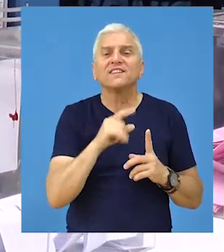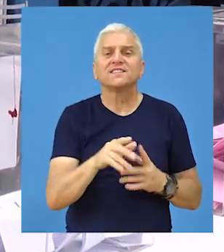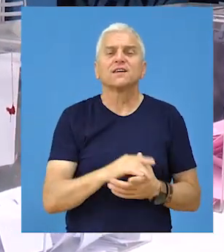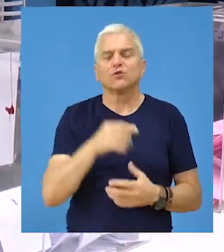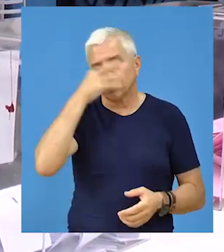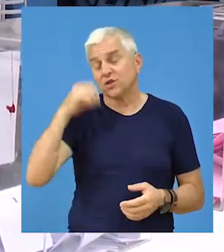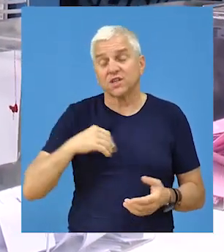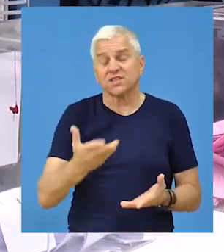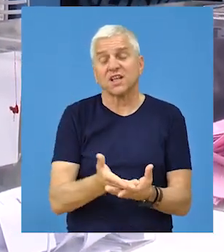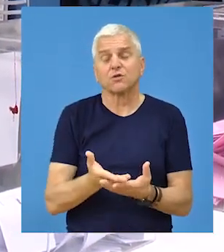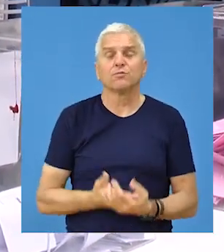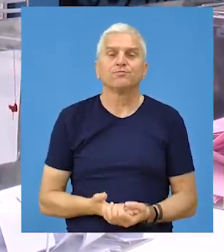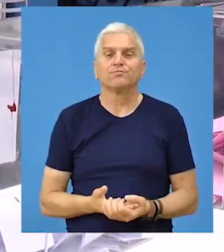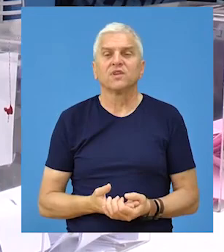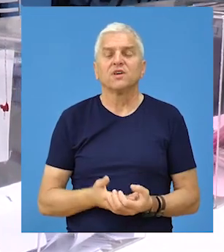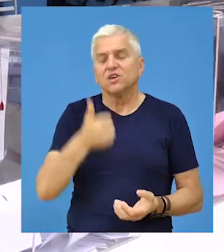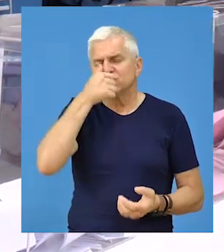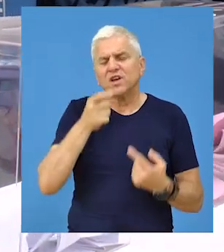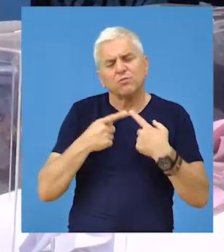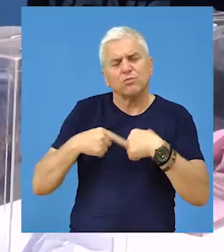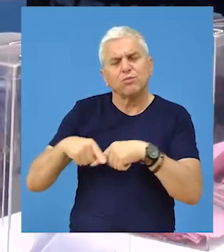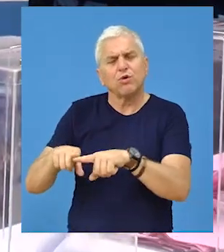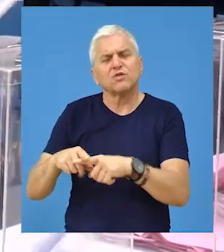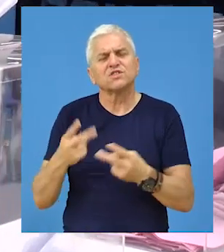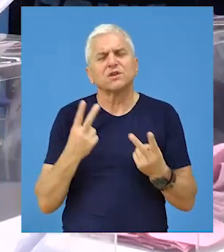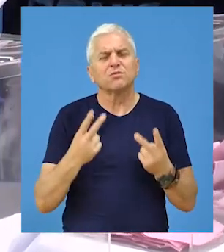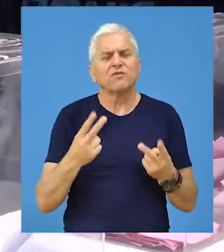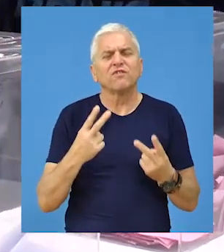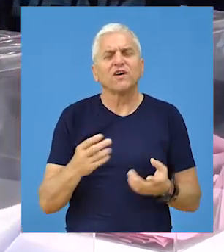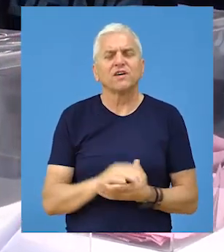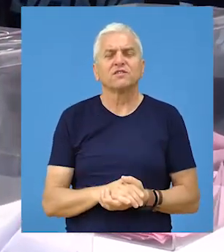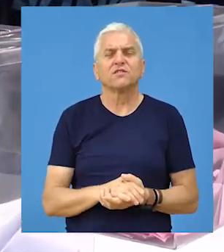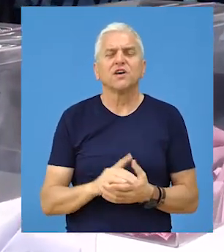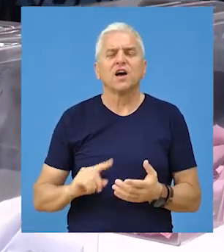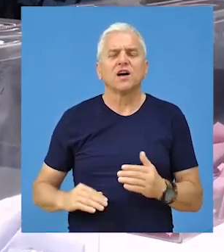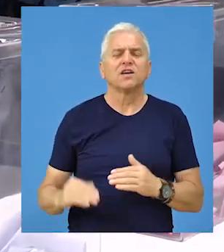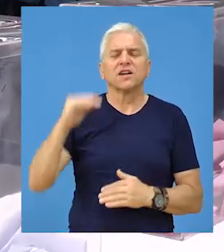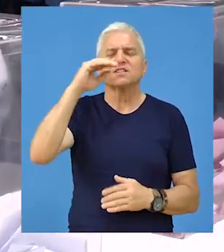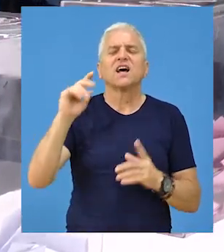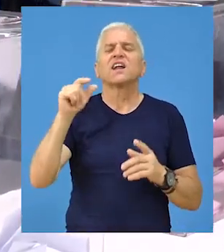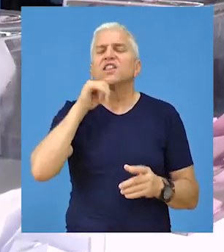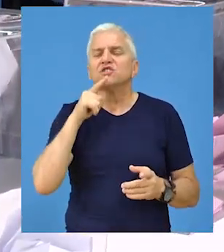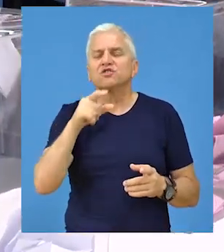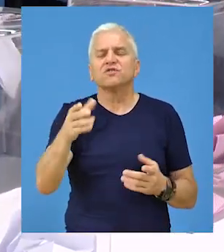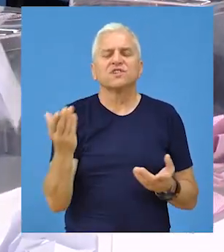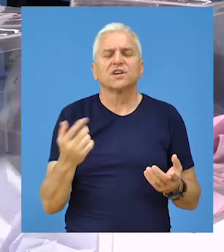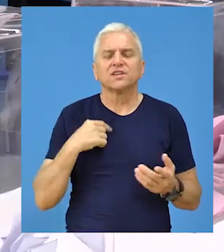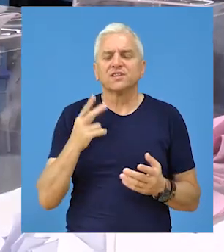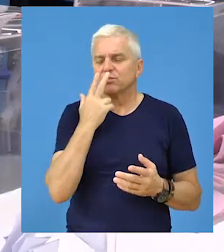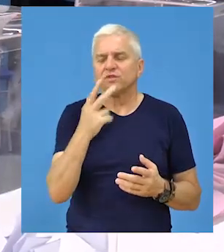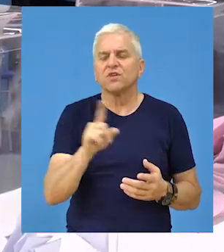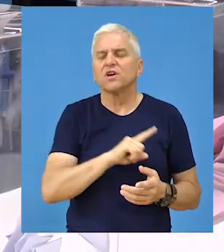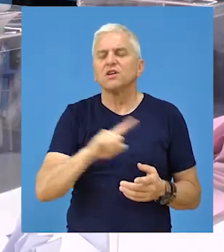onako najzanimljivije. Ono što je posebno značajno je taj neki rast u Radičeviću, mislim da